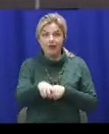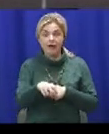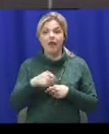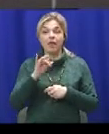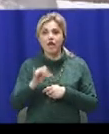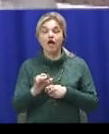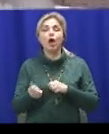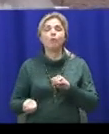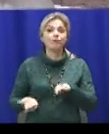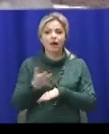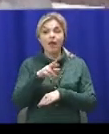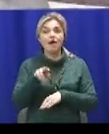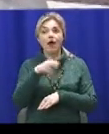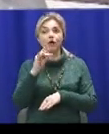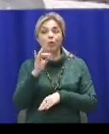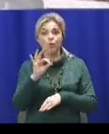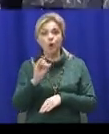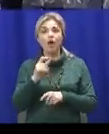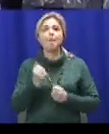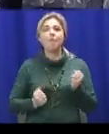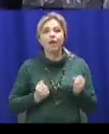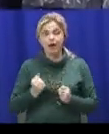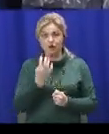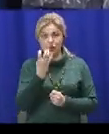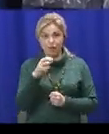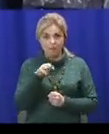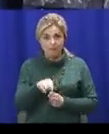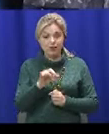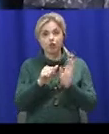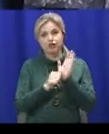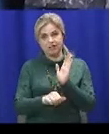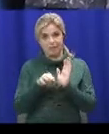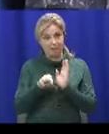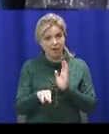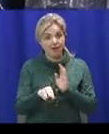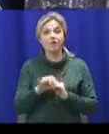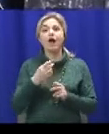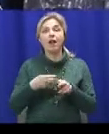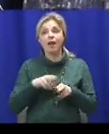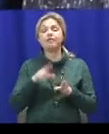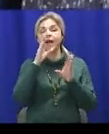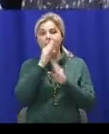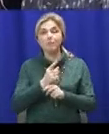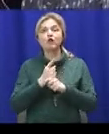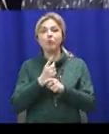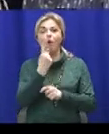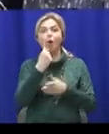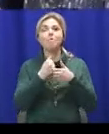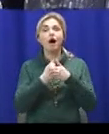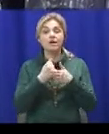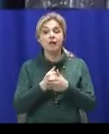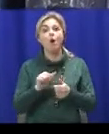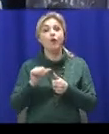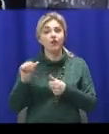ядра, біг 400 метрів і 60 метрів. Ми можемо це все проводити в одній базі. Окремо в нас